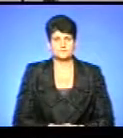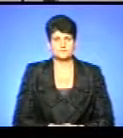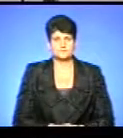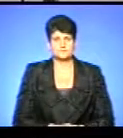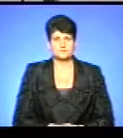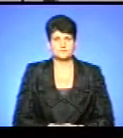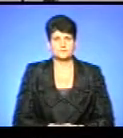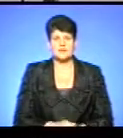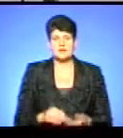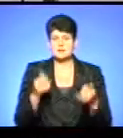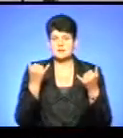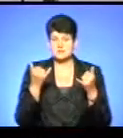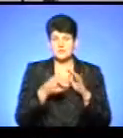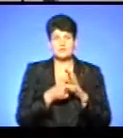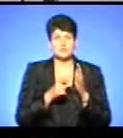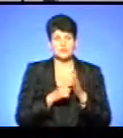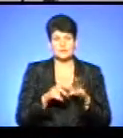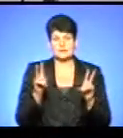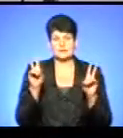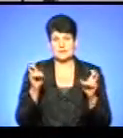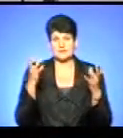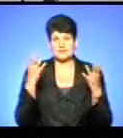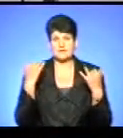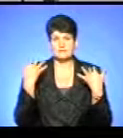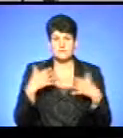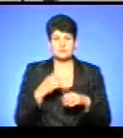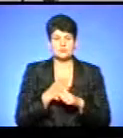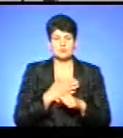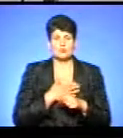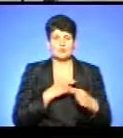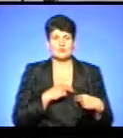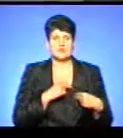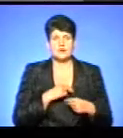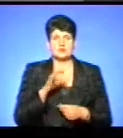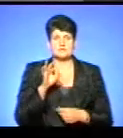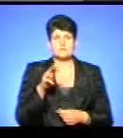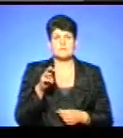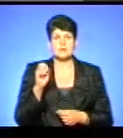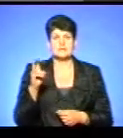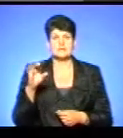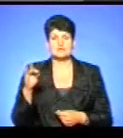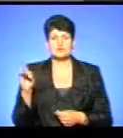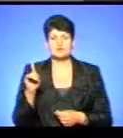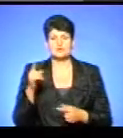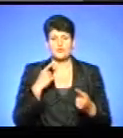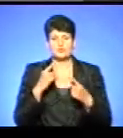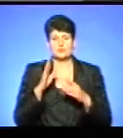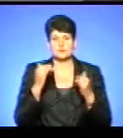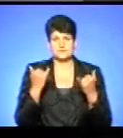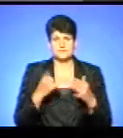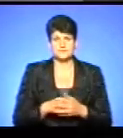А зараз у студії теми дня. Уже працює моя колега Оксана Максимлюк. Оксано, про що говоритимете?